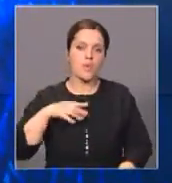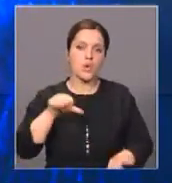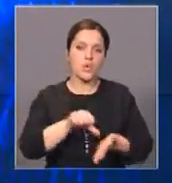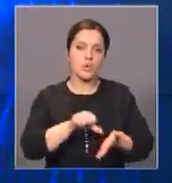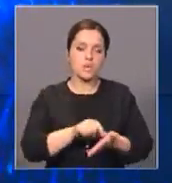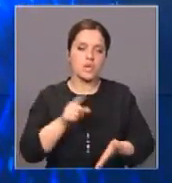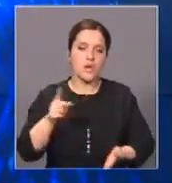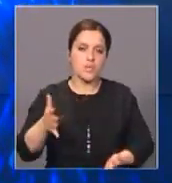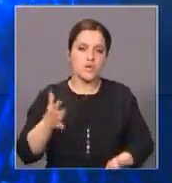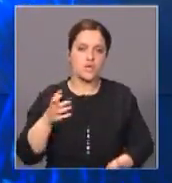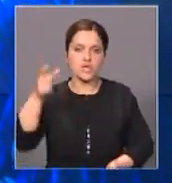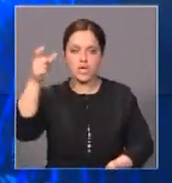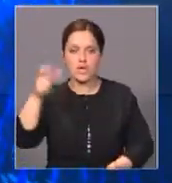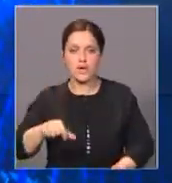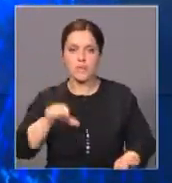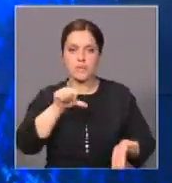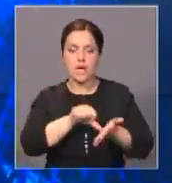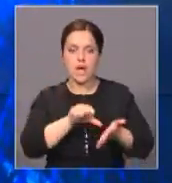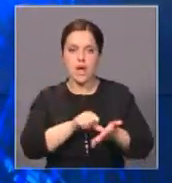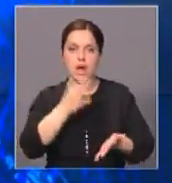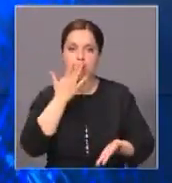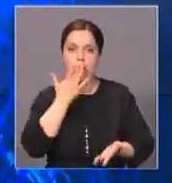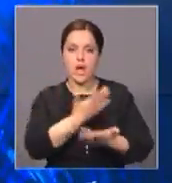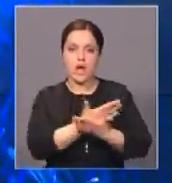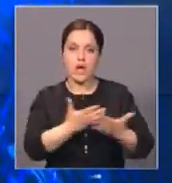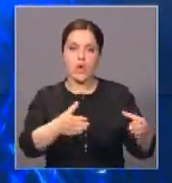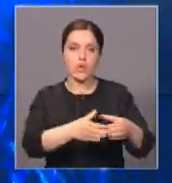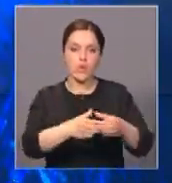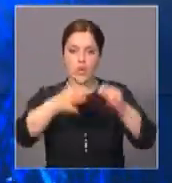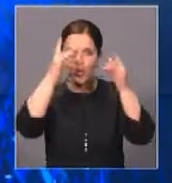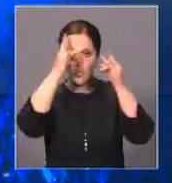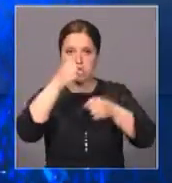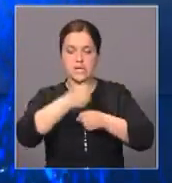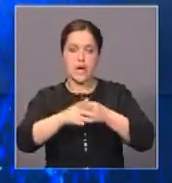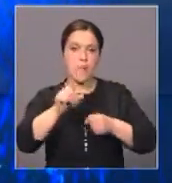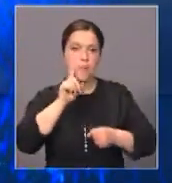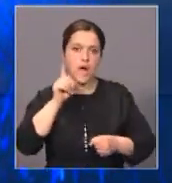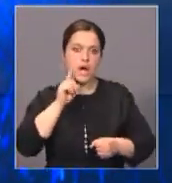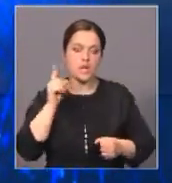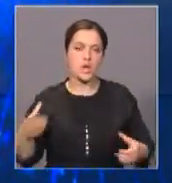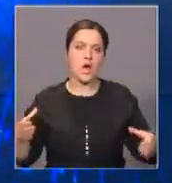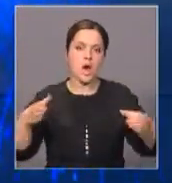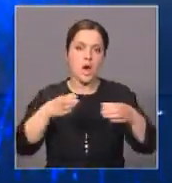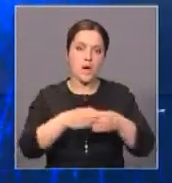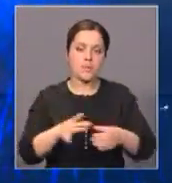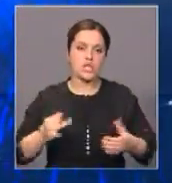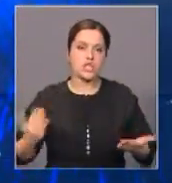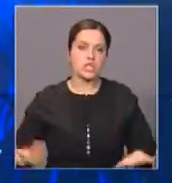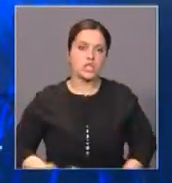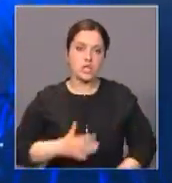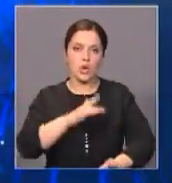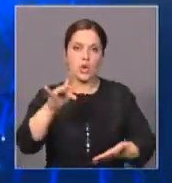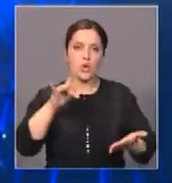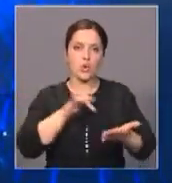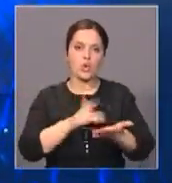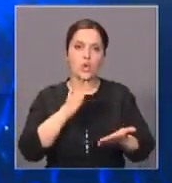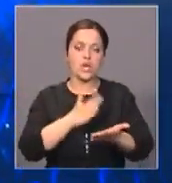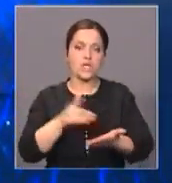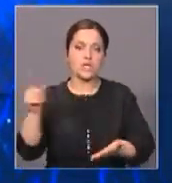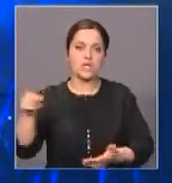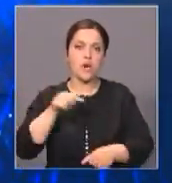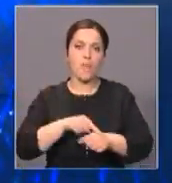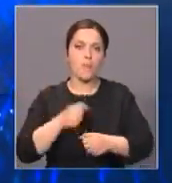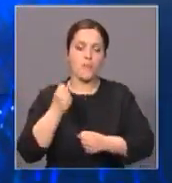участие более полутора тысяч человек. Представители этнокультурных центров, молодежных объединений и просто жители города таким образом вырезали